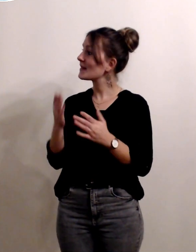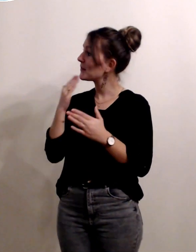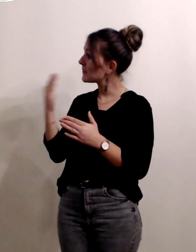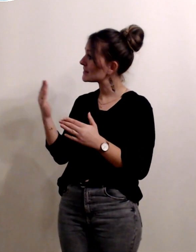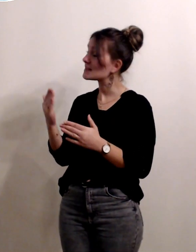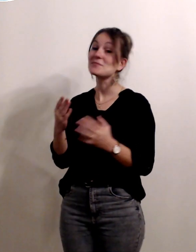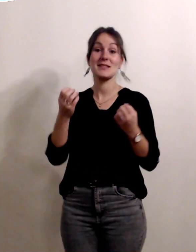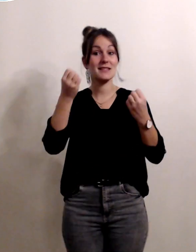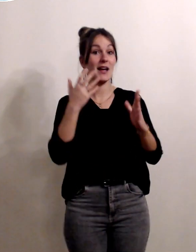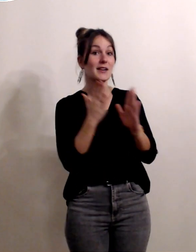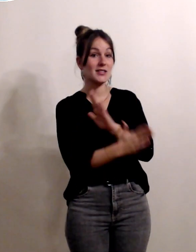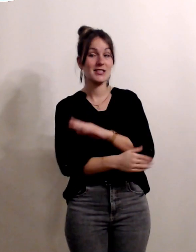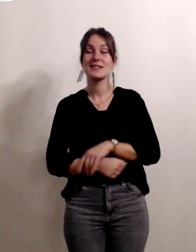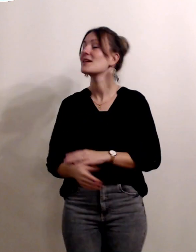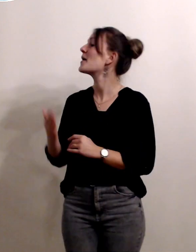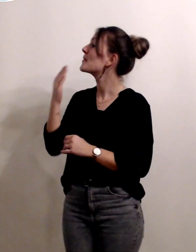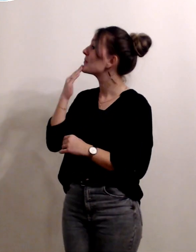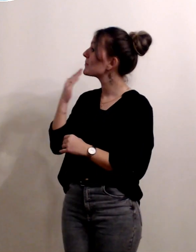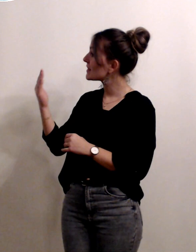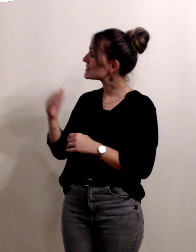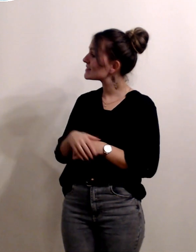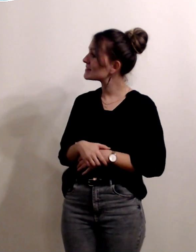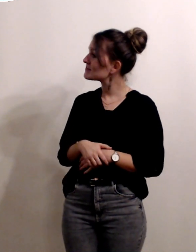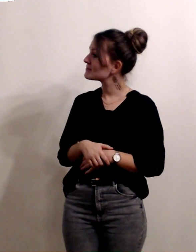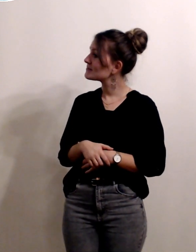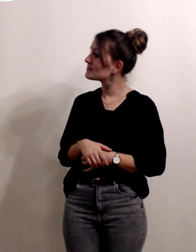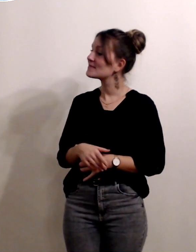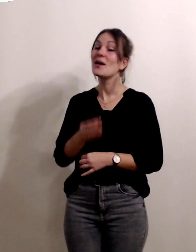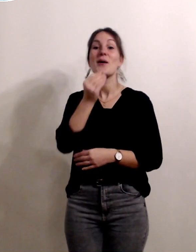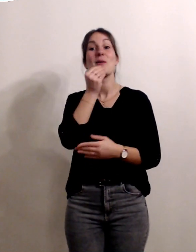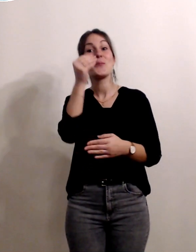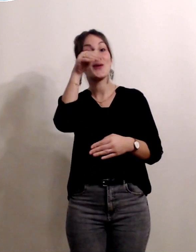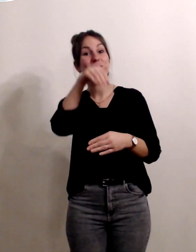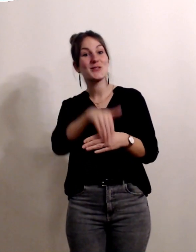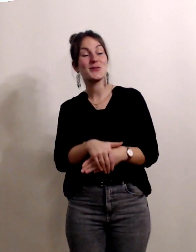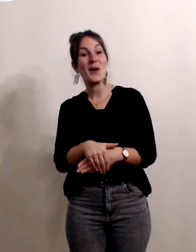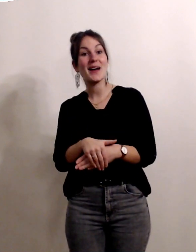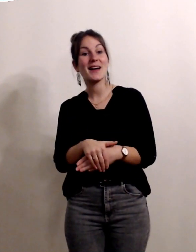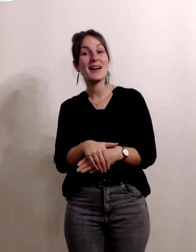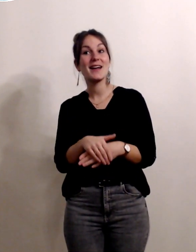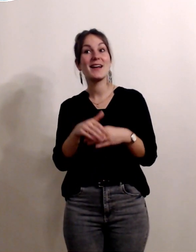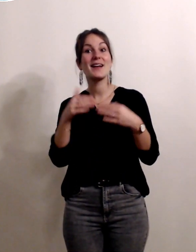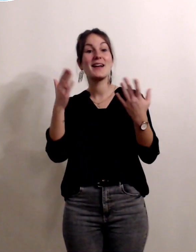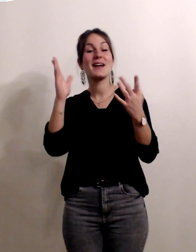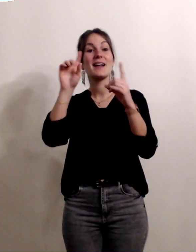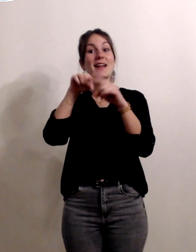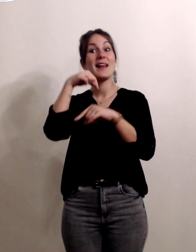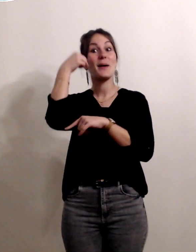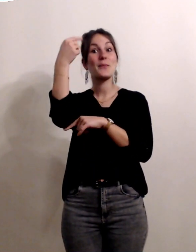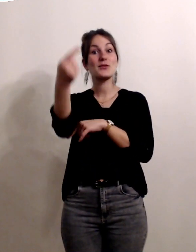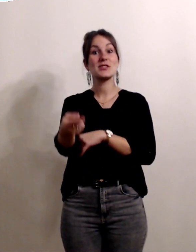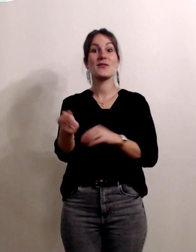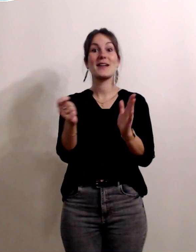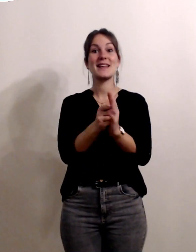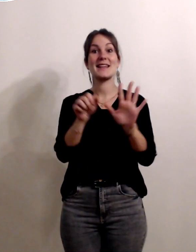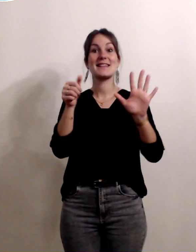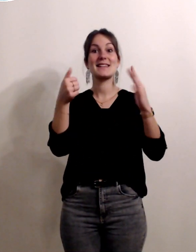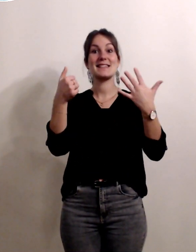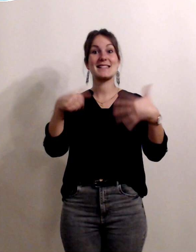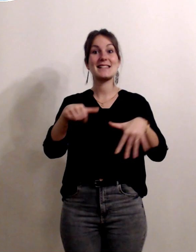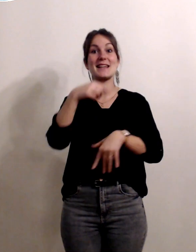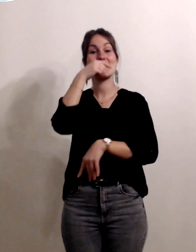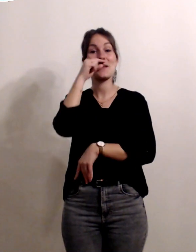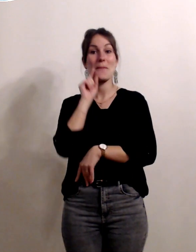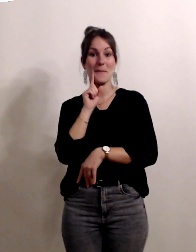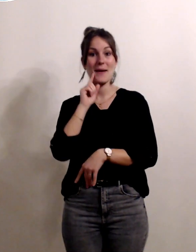parfois on n parvient pas je vous remercie je vous souhaite une bonne soirée et du coup on se donne rendez-vous le 16 mai